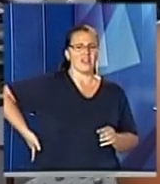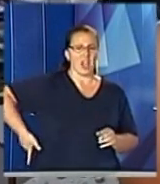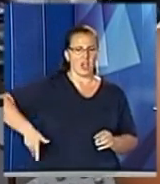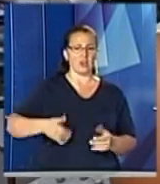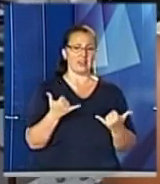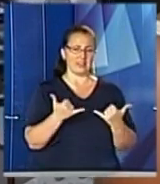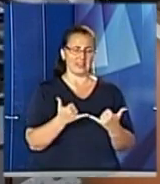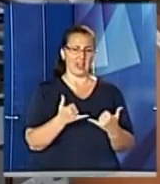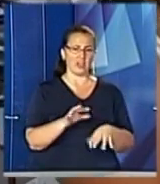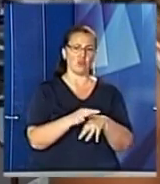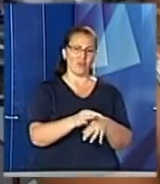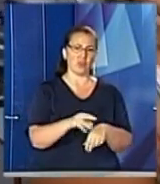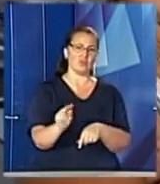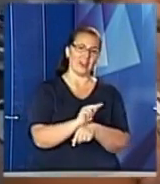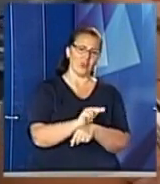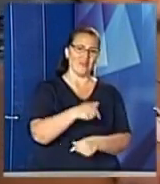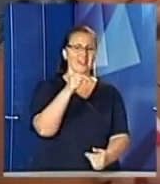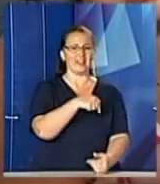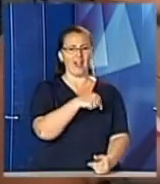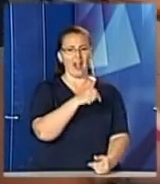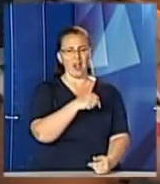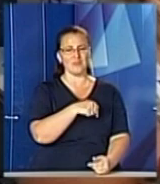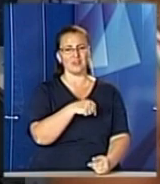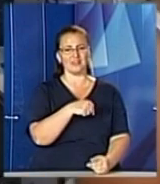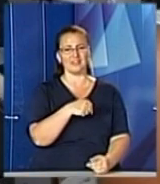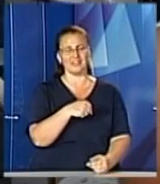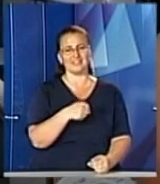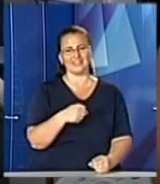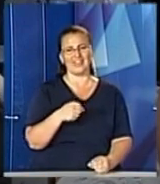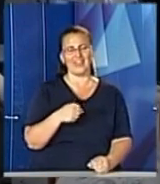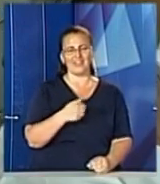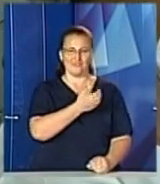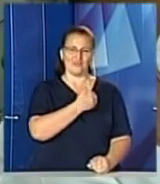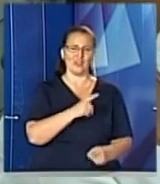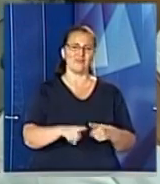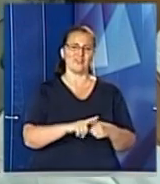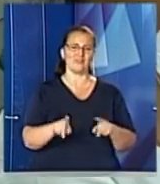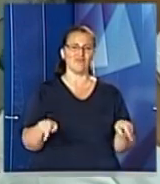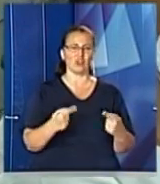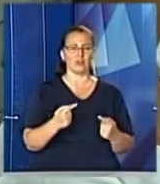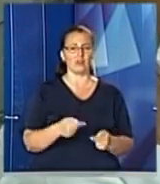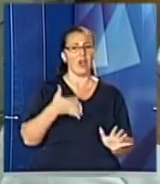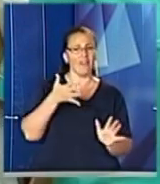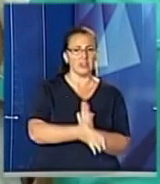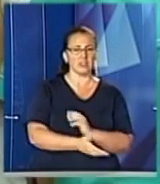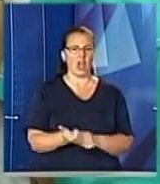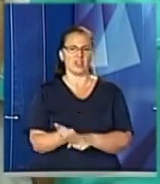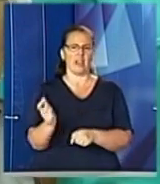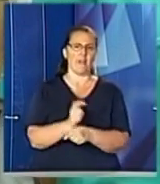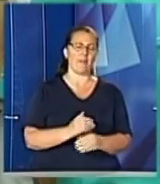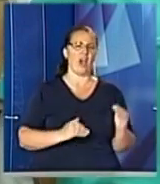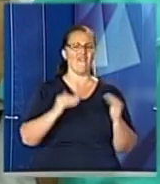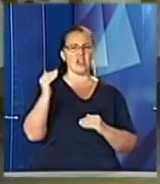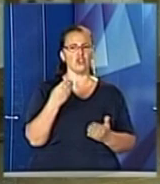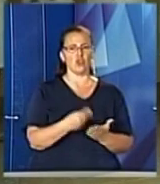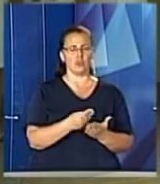зараз проходимо лікування, капаємося, надіємося на швидке одужання нашої дитинки. Витрати перевищують бюджет. Торік лише у цю